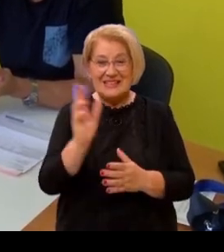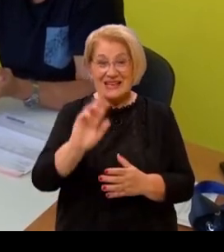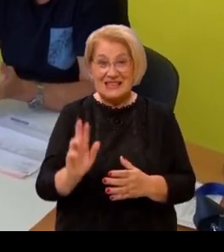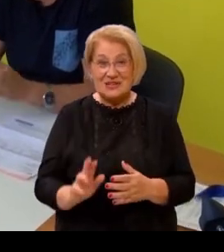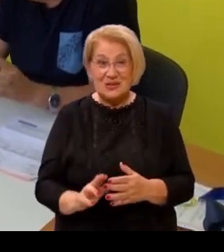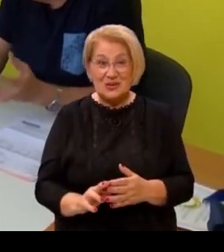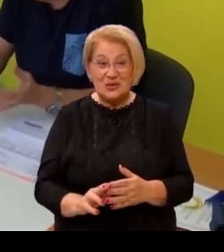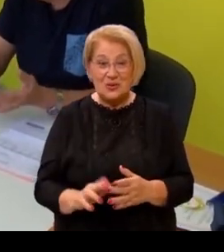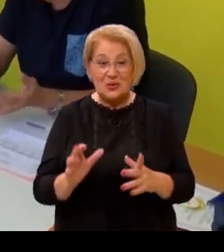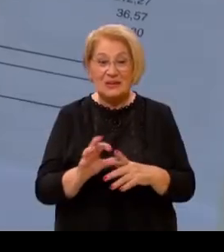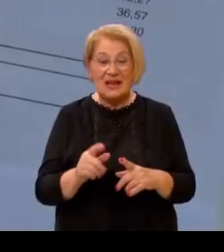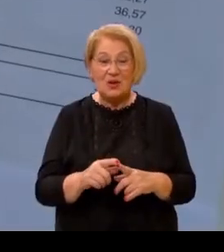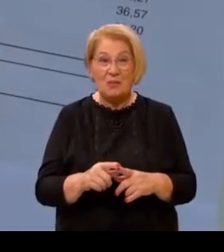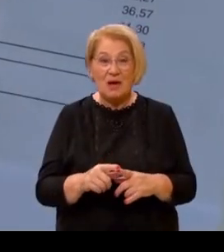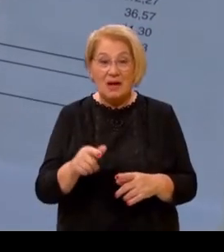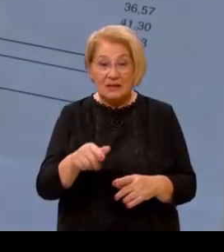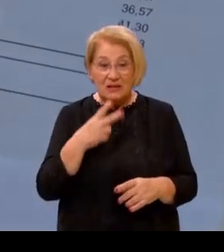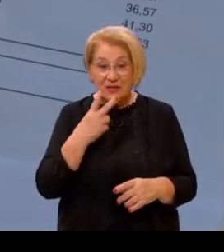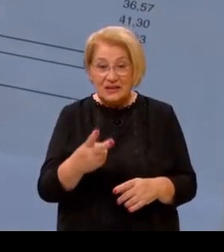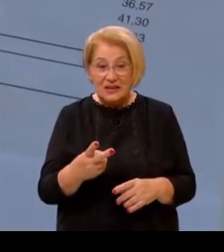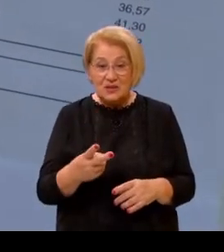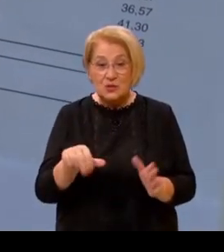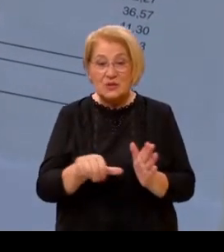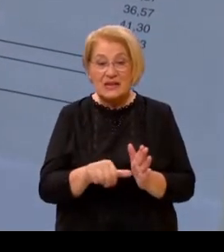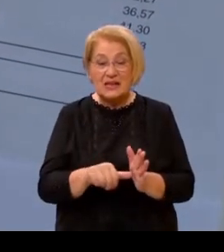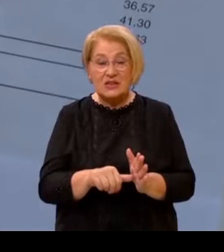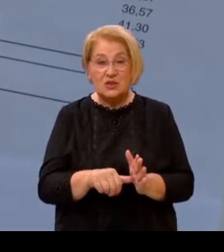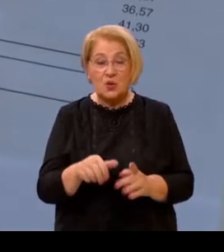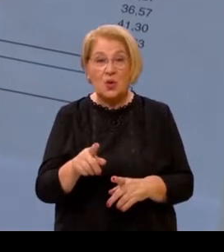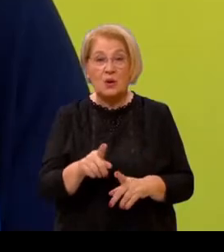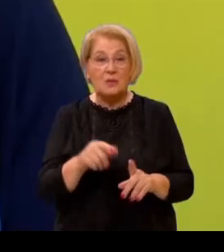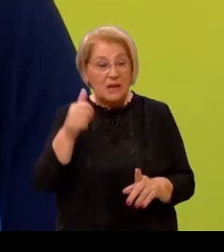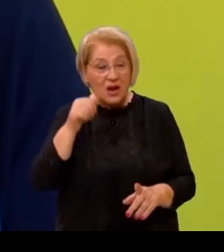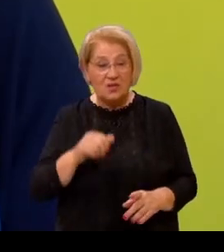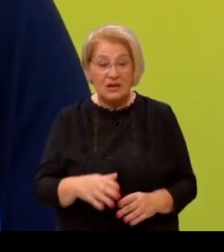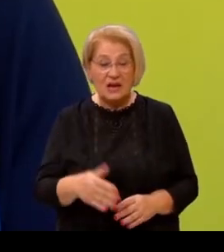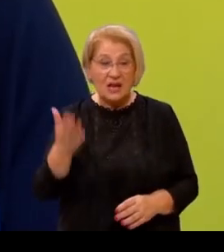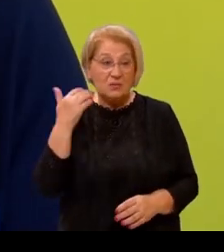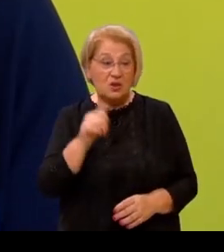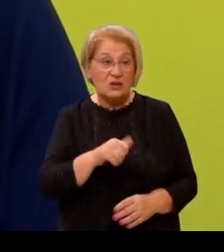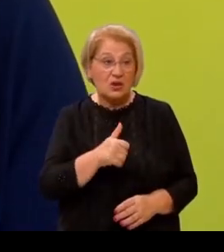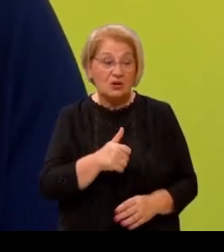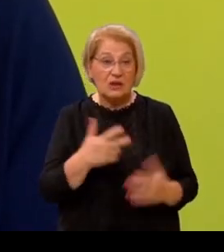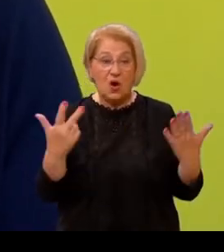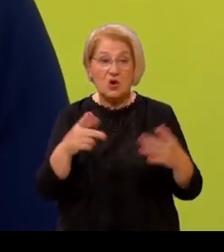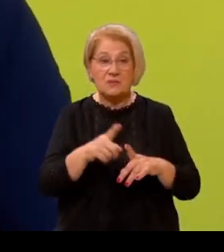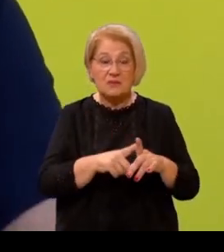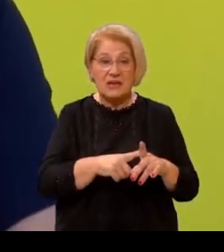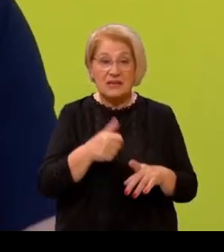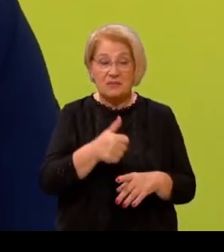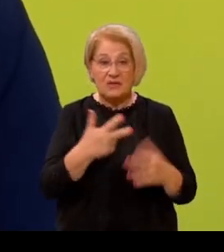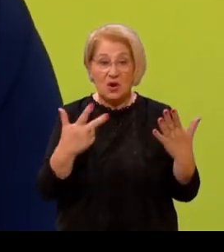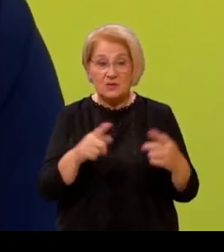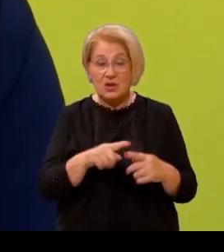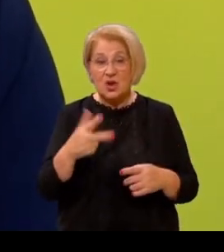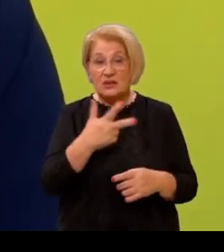dočekala u dnevnom boravku umirovljenika u središtu Bjelovara, koji matica vodi. Prošlogodišnji osmi mjesec, prvi osmi do